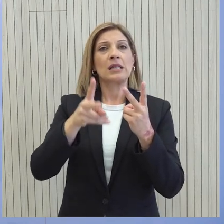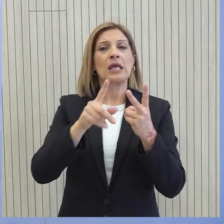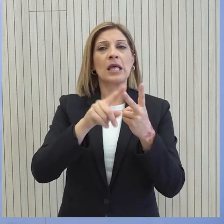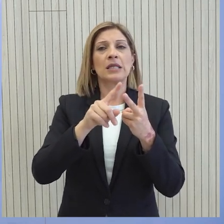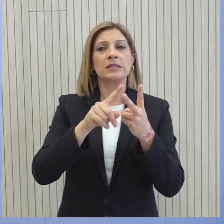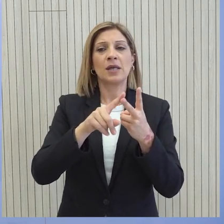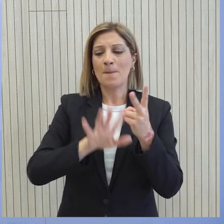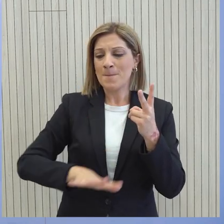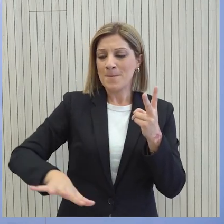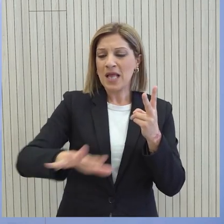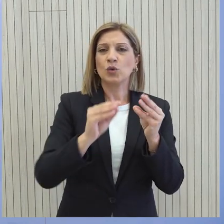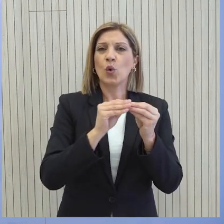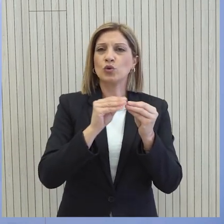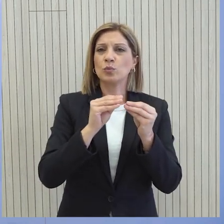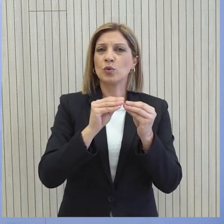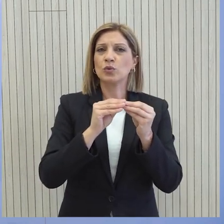Ευχαριστώ.